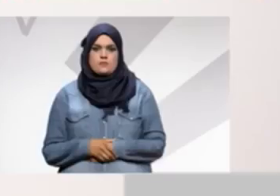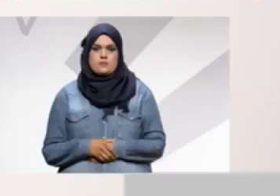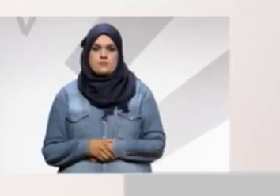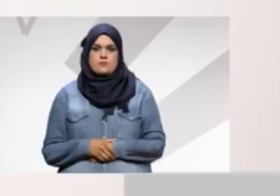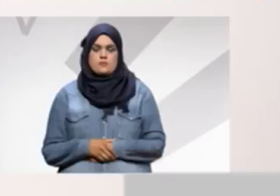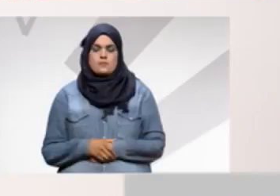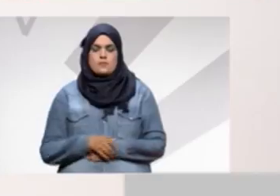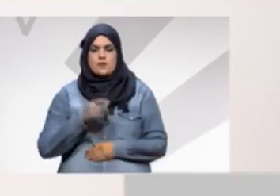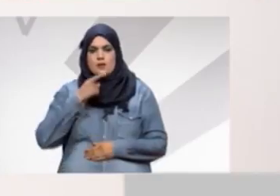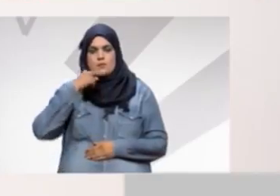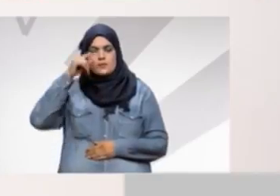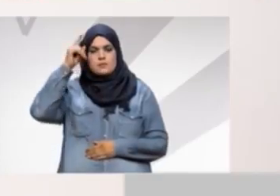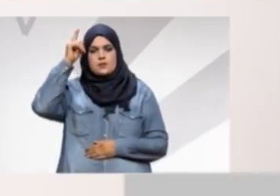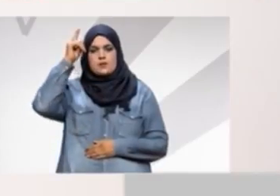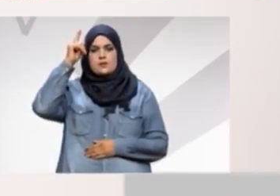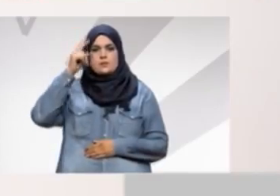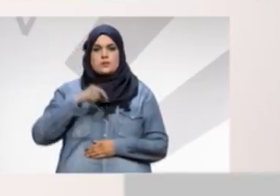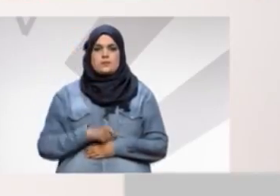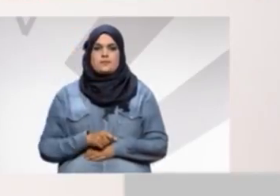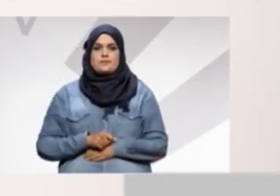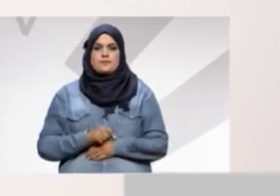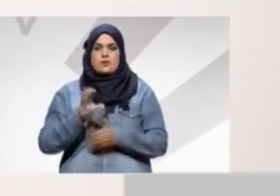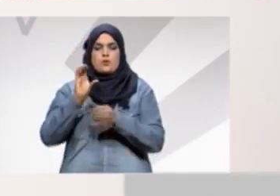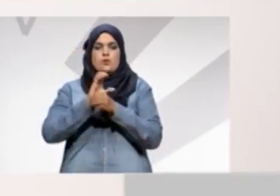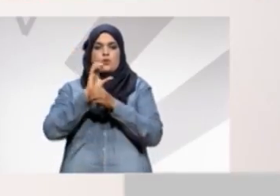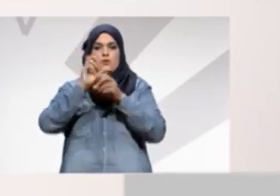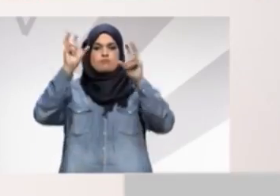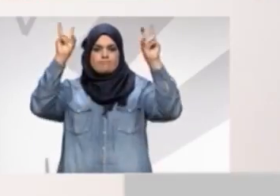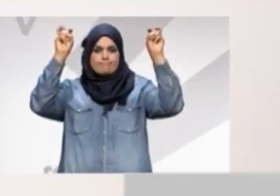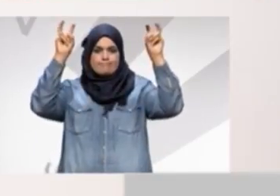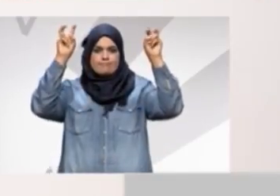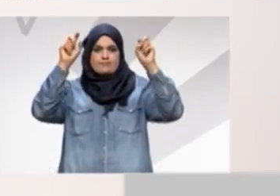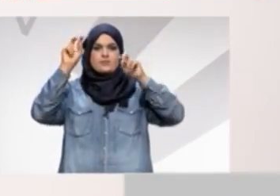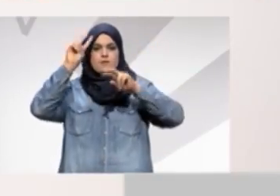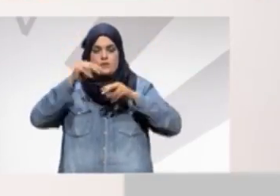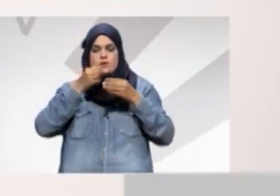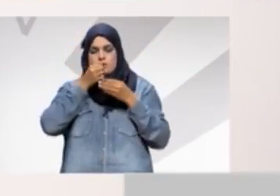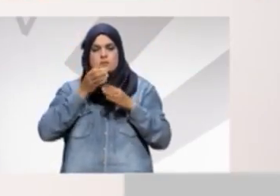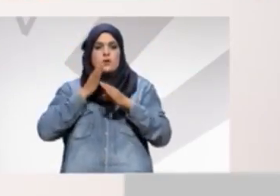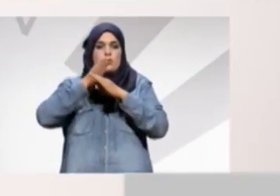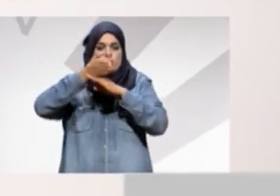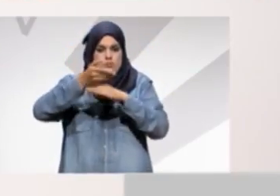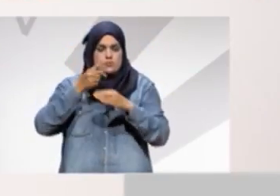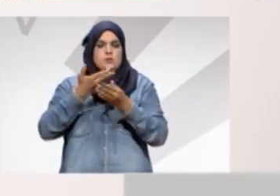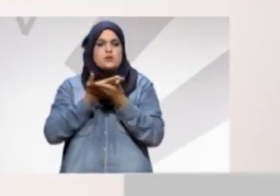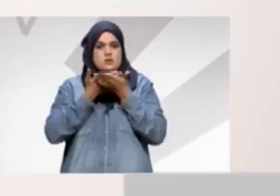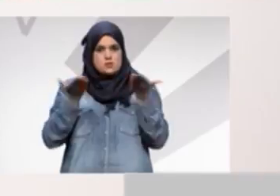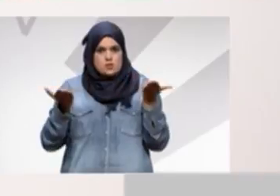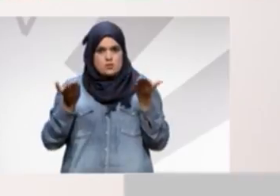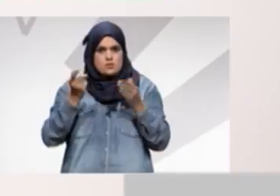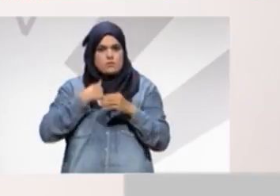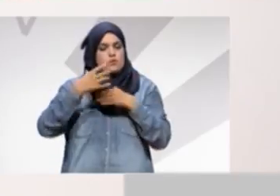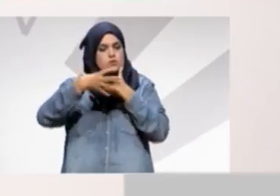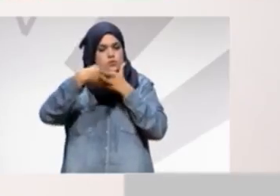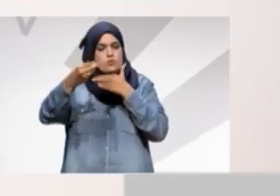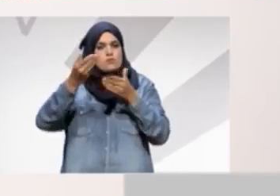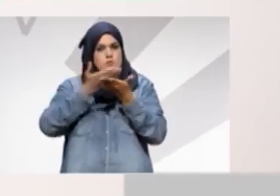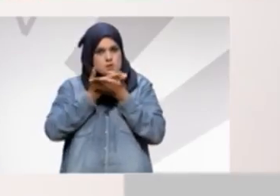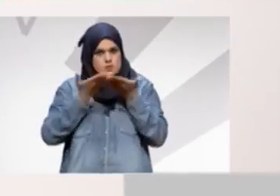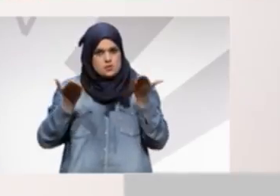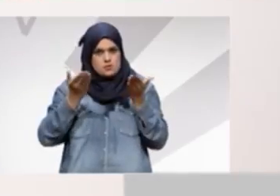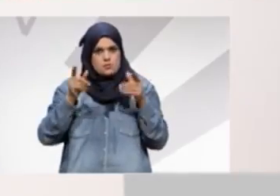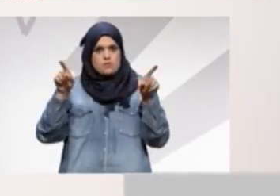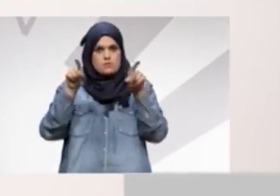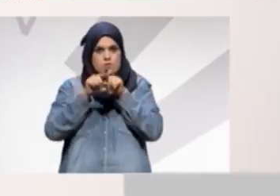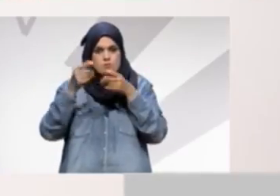بسم الله الرحمن الرحيم وقل ربي يدخلني مدخلة صدقا واخرجني مخرجة صدقا واجعل لي من